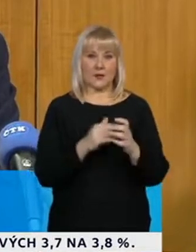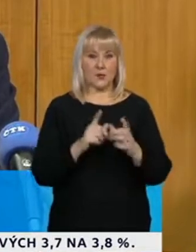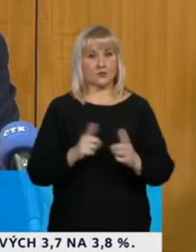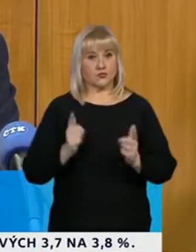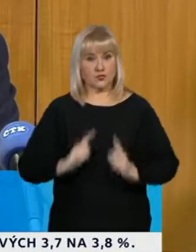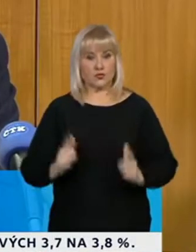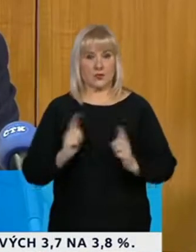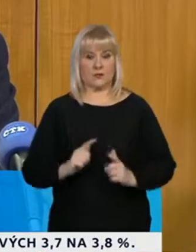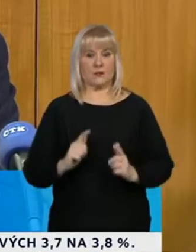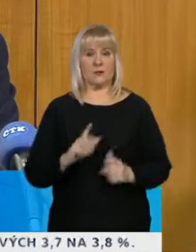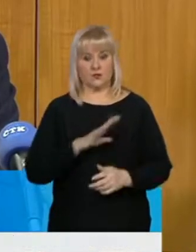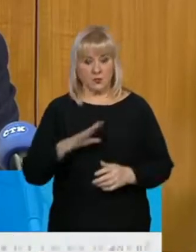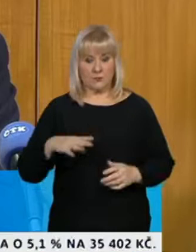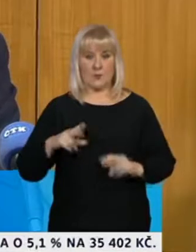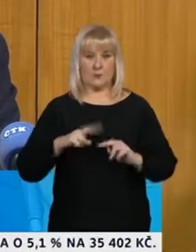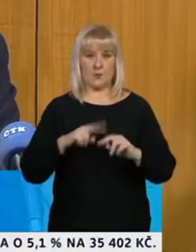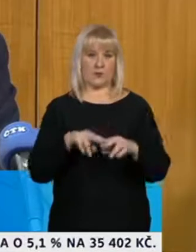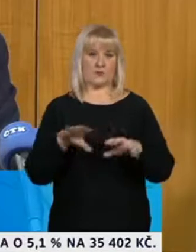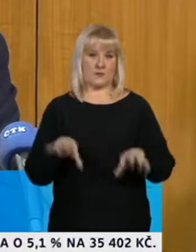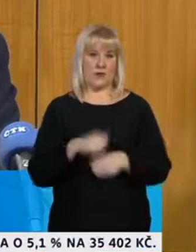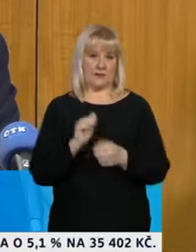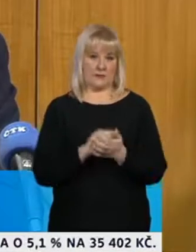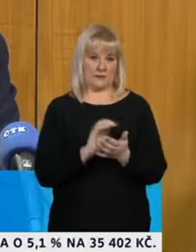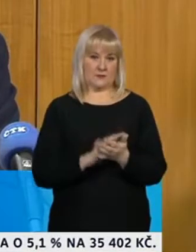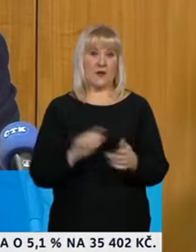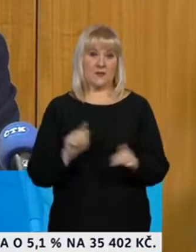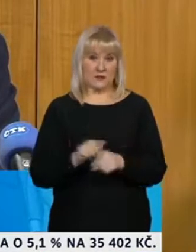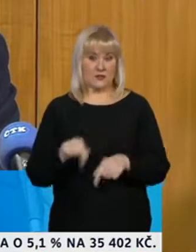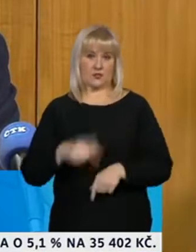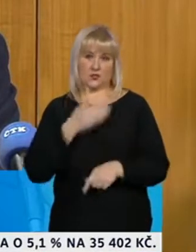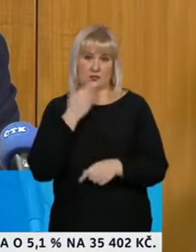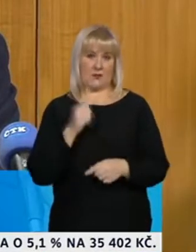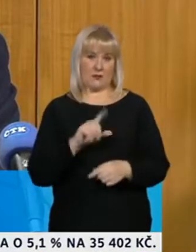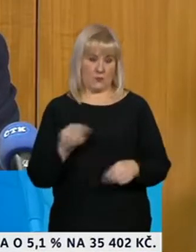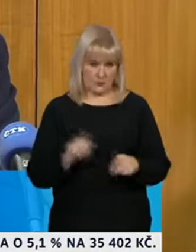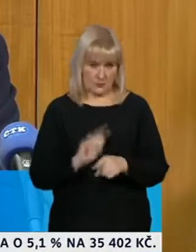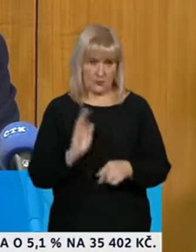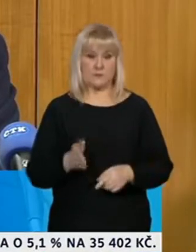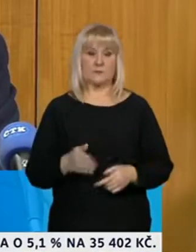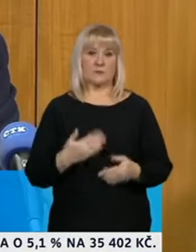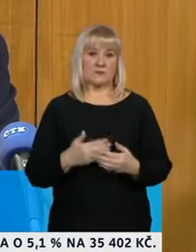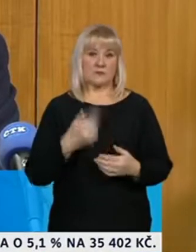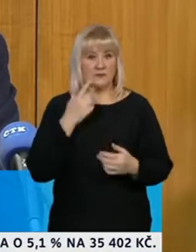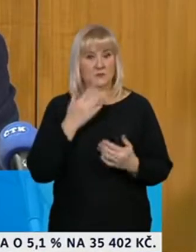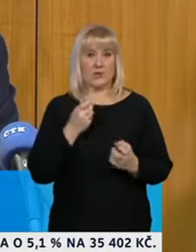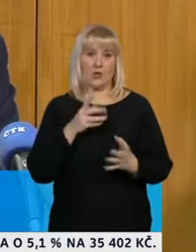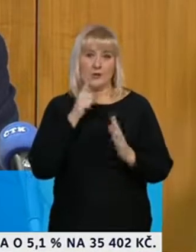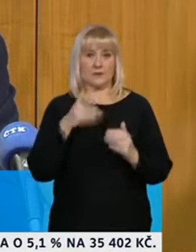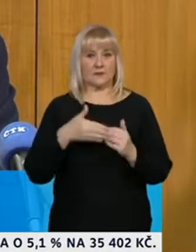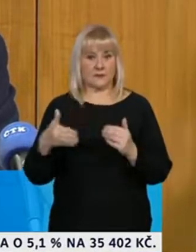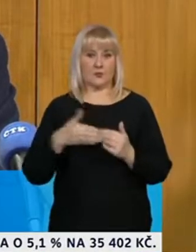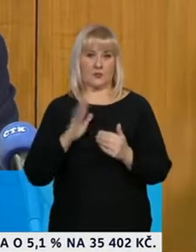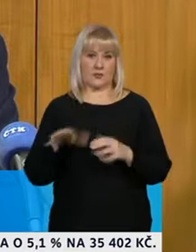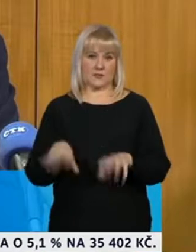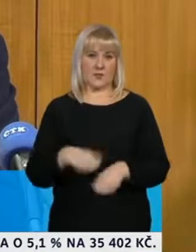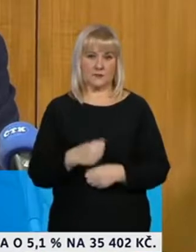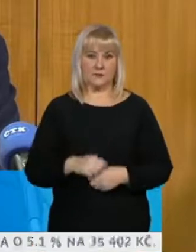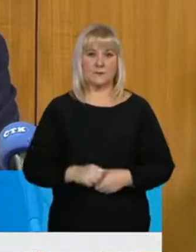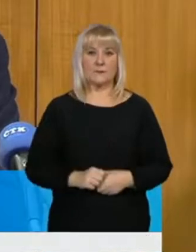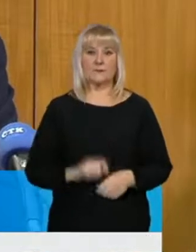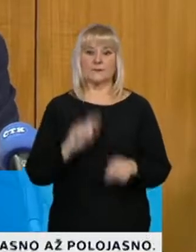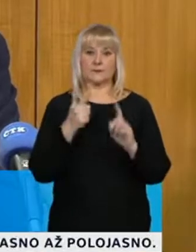čekají na standardní schválení, a tak to bude i v České republice a dá se to očekávat v řádu několika týdnů. Druhá